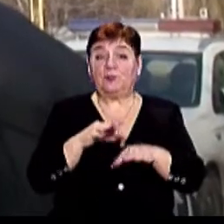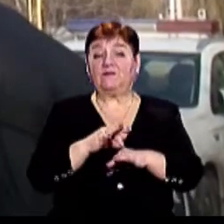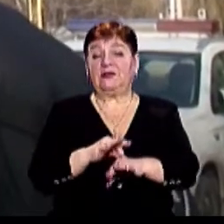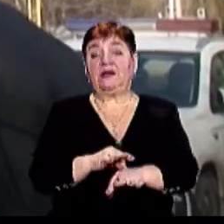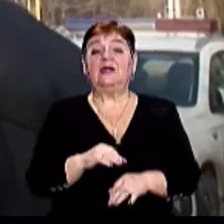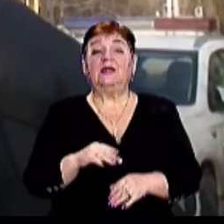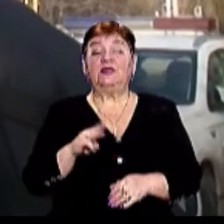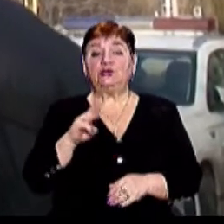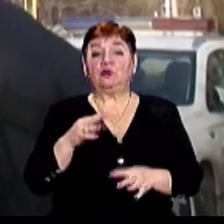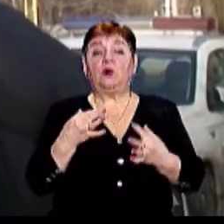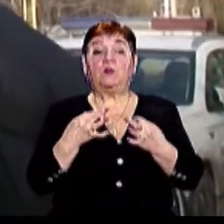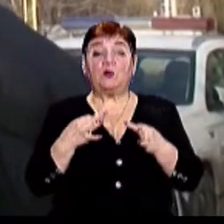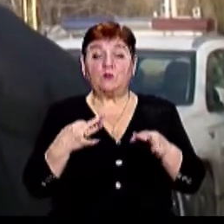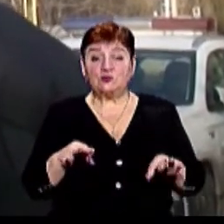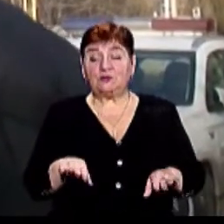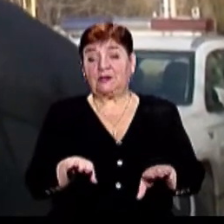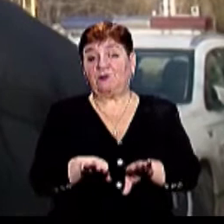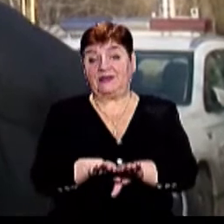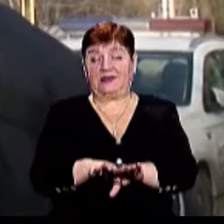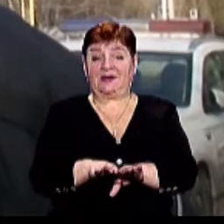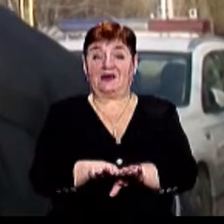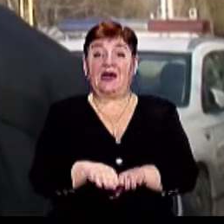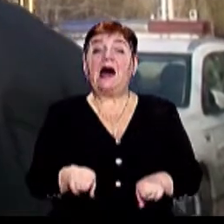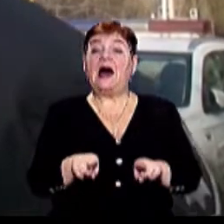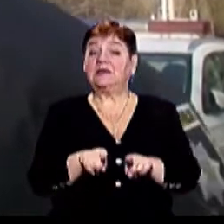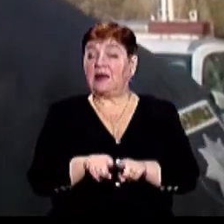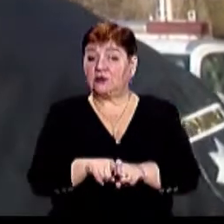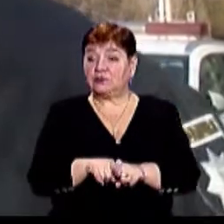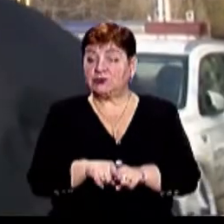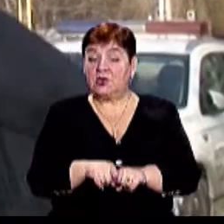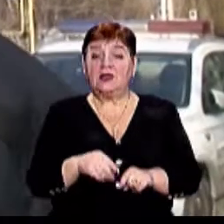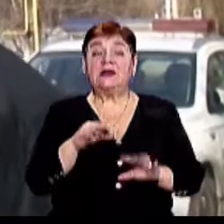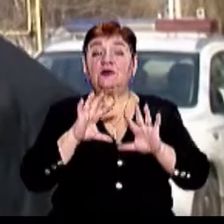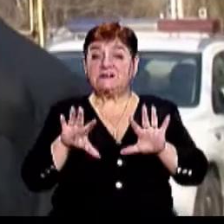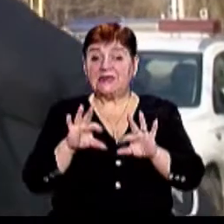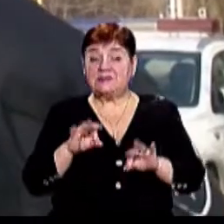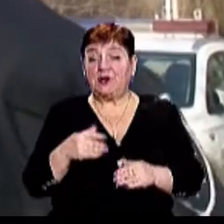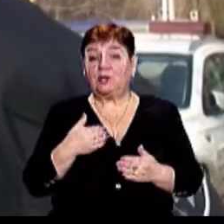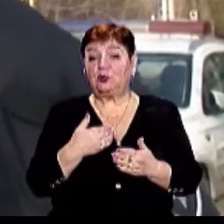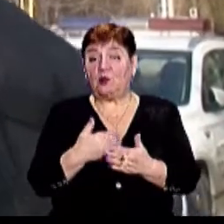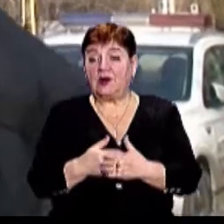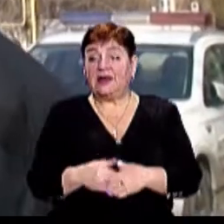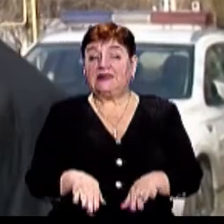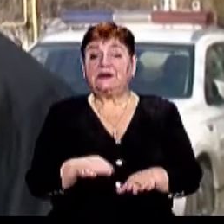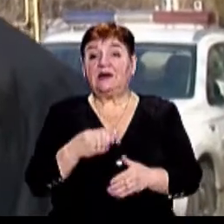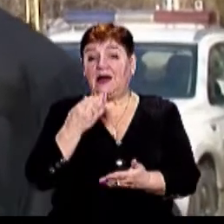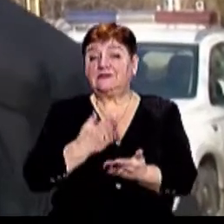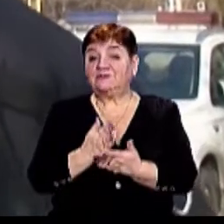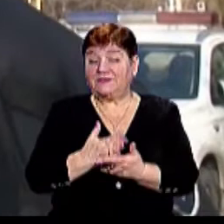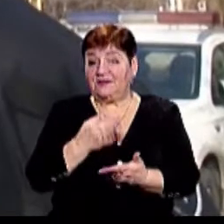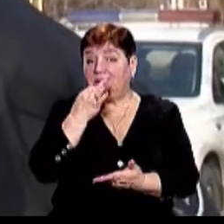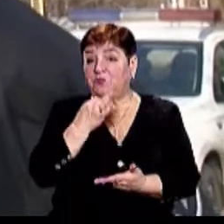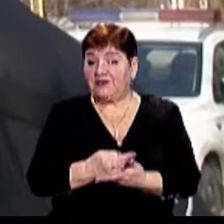діями щодо пропуску транспортних засобів А також, можливо, злісних порушень, який буде притягнути до адмінної відповідальності